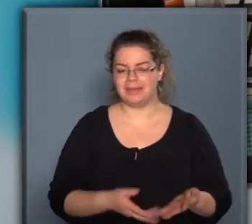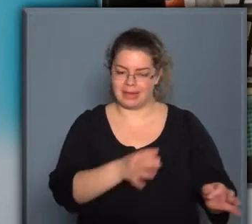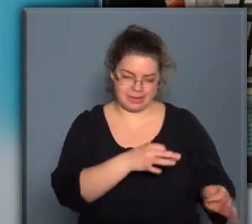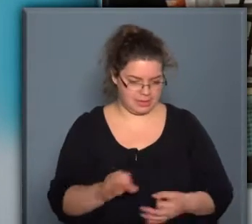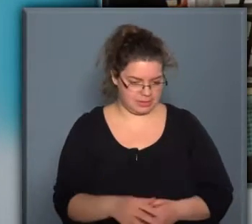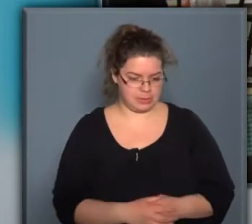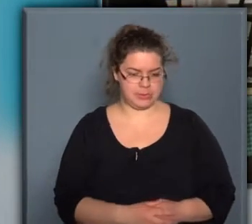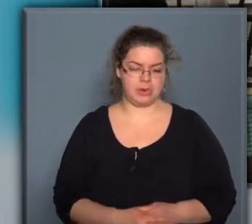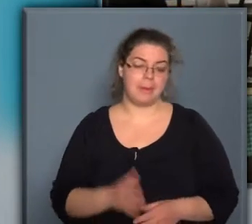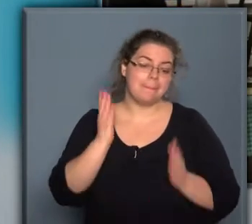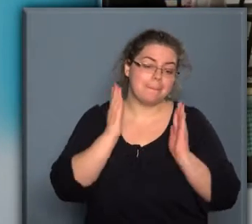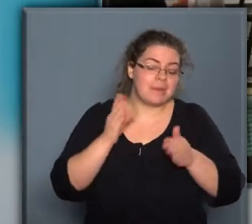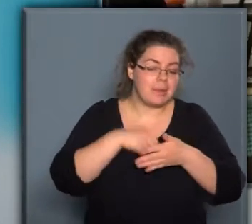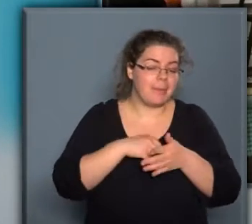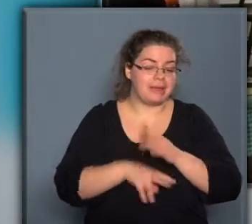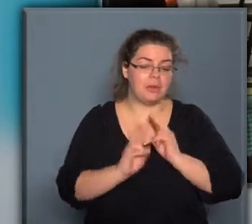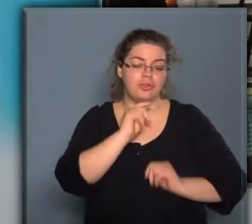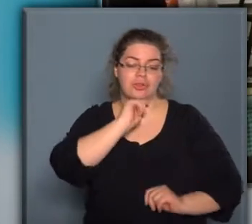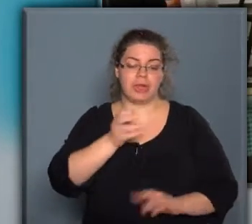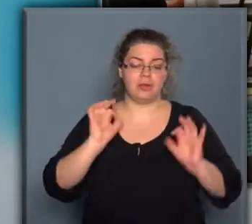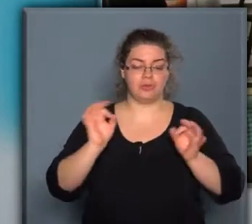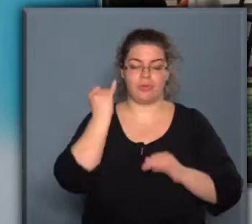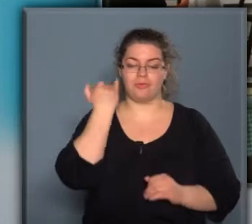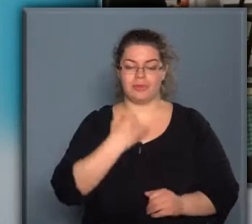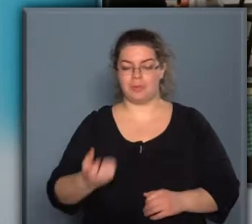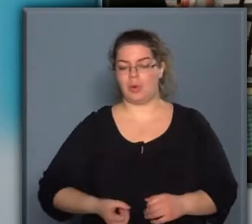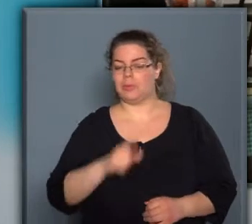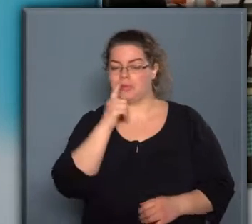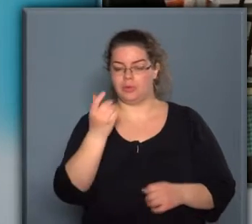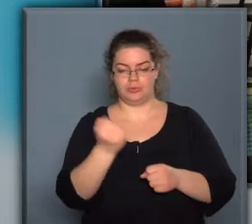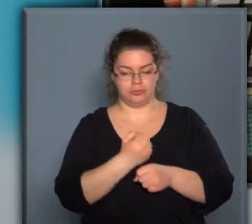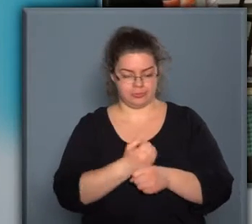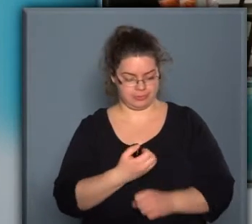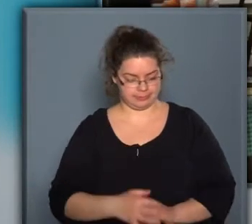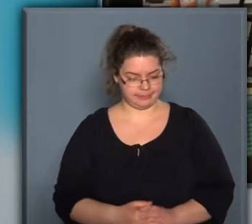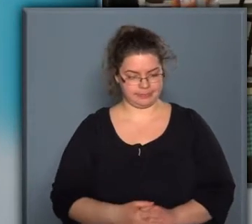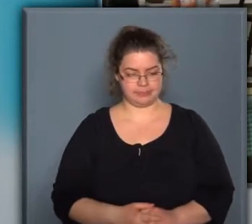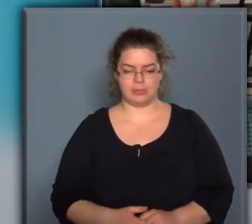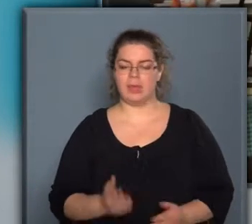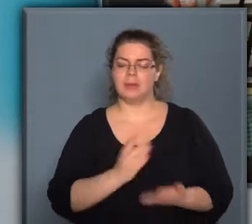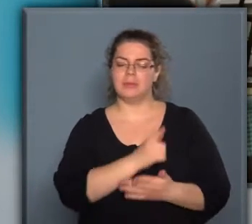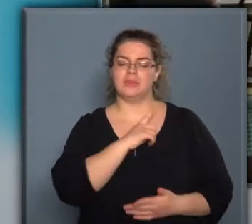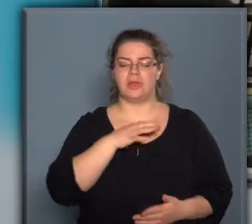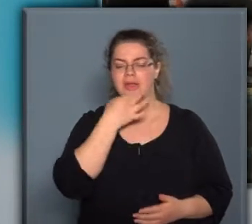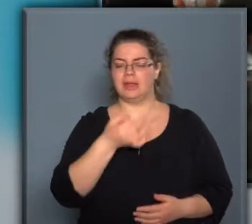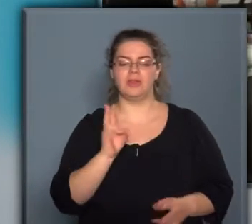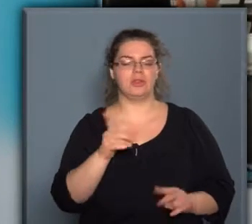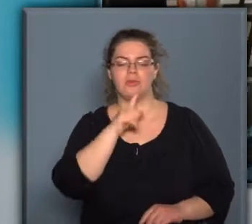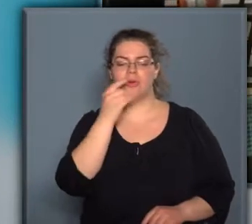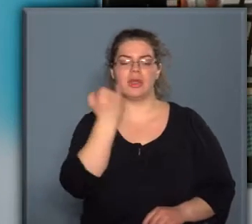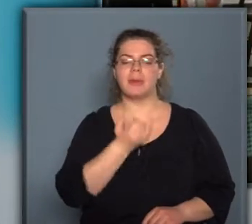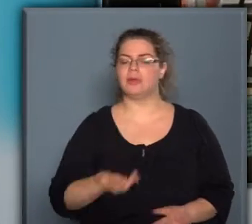Természetesen készültünk. Bízom benne, hogy sikeres, jó, finom kolbász fogunk tölteni. A kérdés már csak az, hogy ki fogja